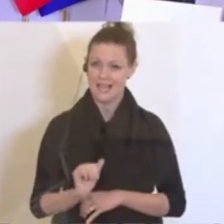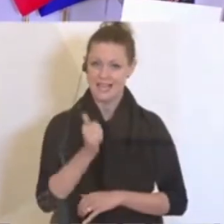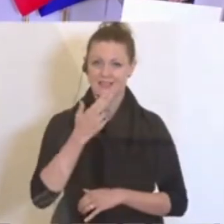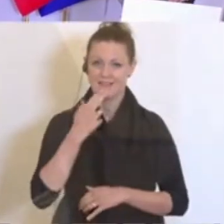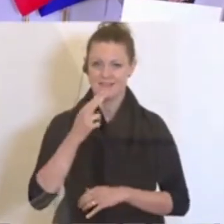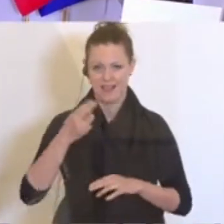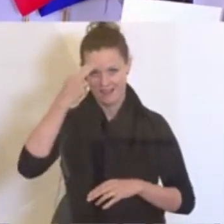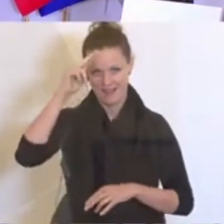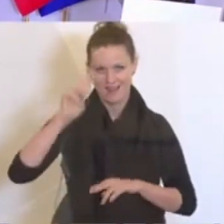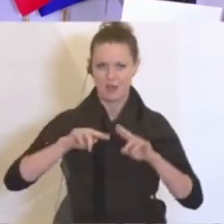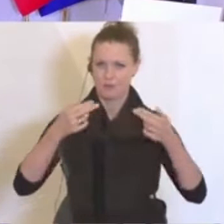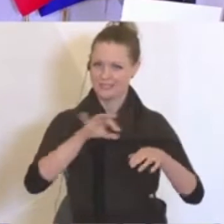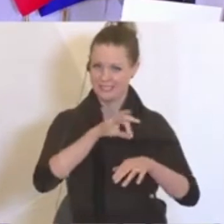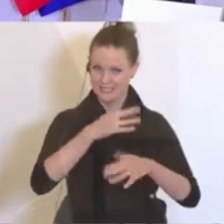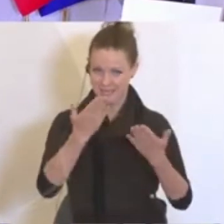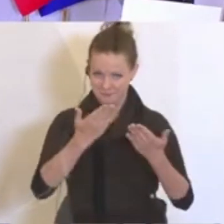Statement. Bitte schön.